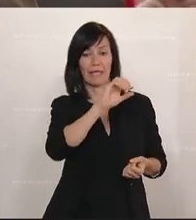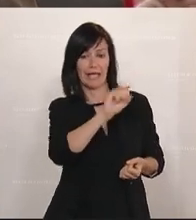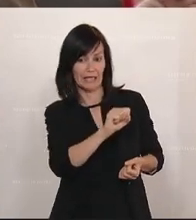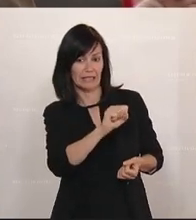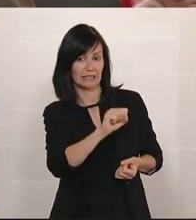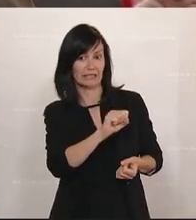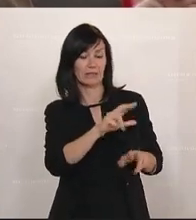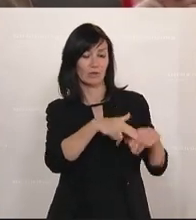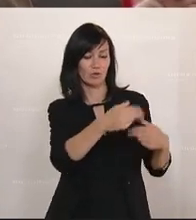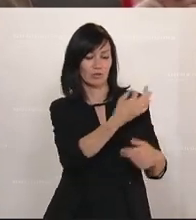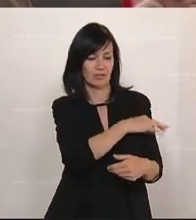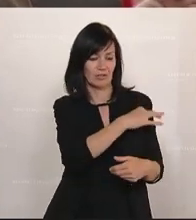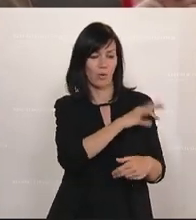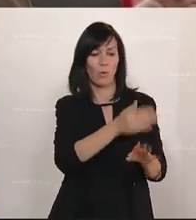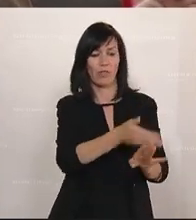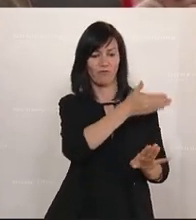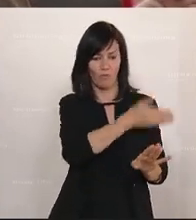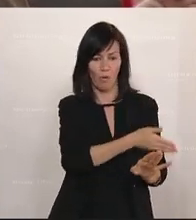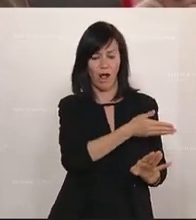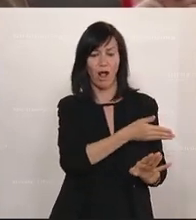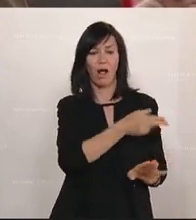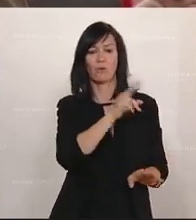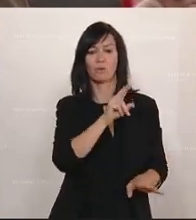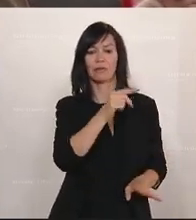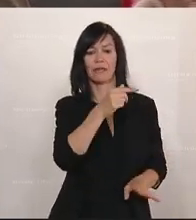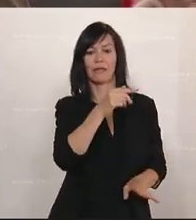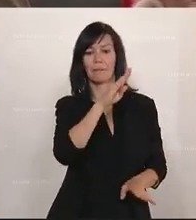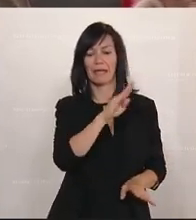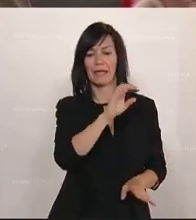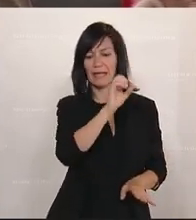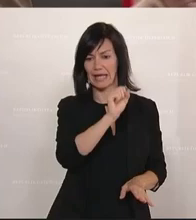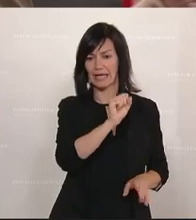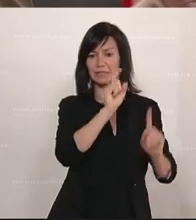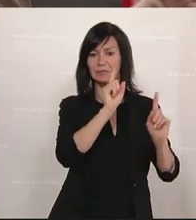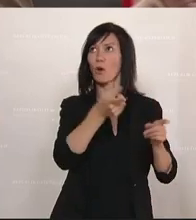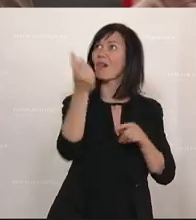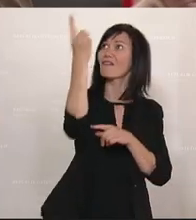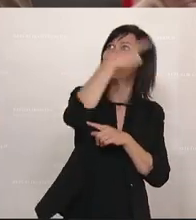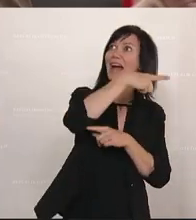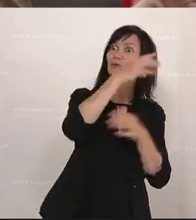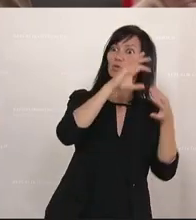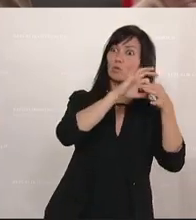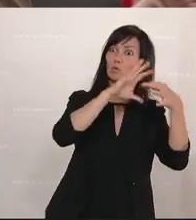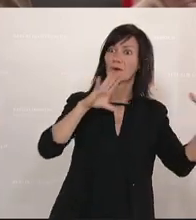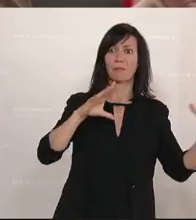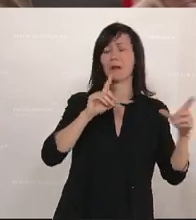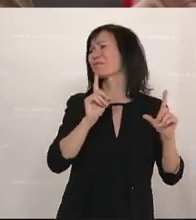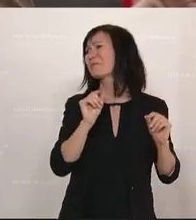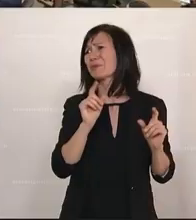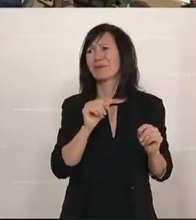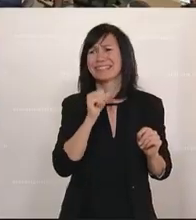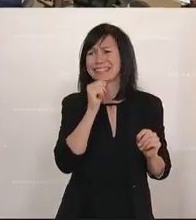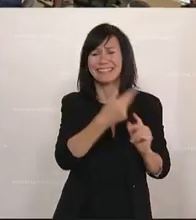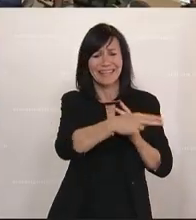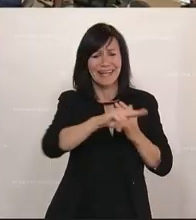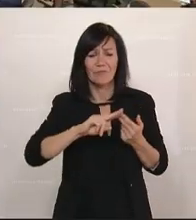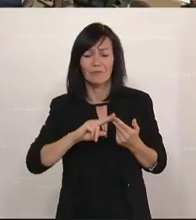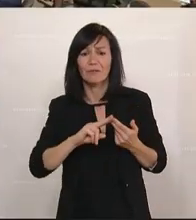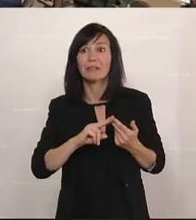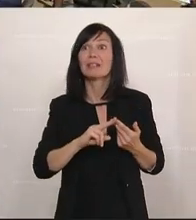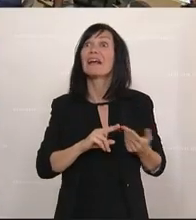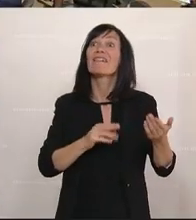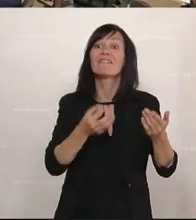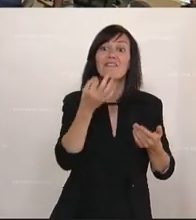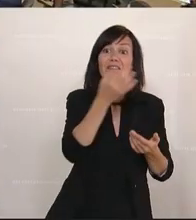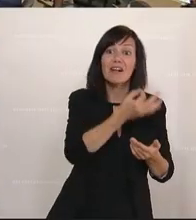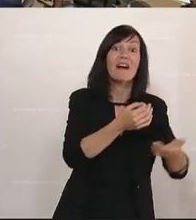darauf zu verweisen, dass der UPTS weisungsungebunden ist, ist auch keine Antwort auf die Frage. Die Frage ist, ob es Weisungen gab oder